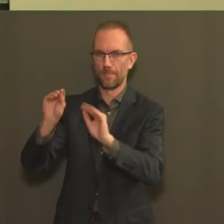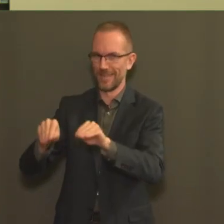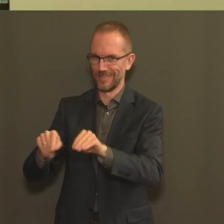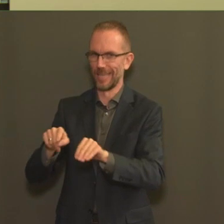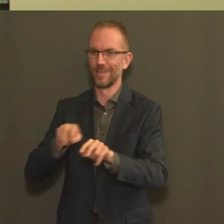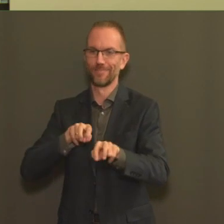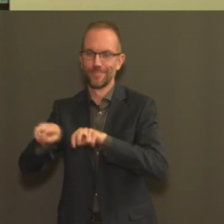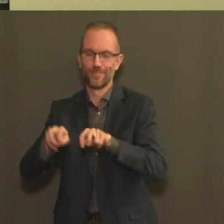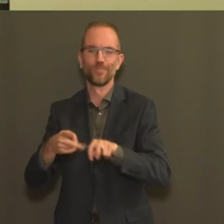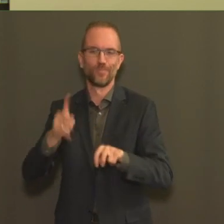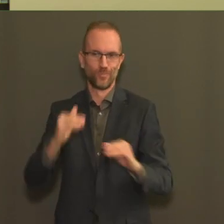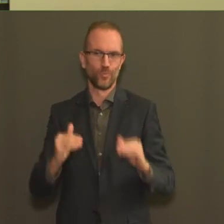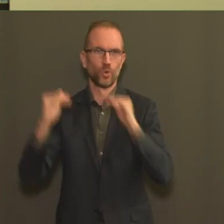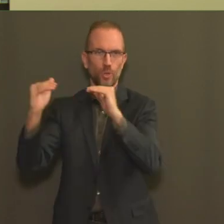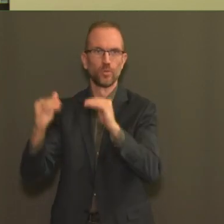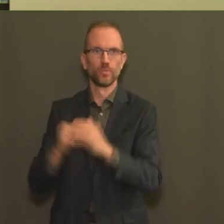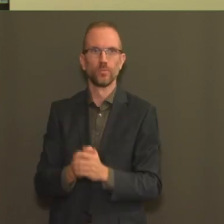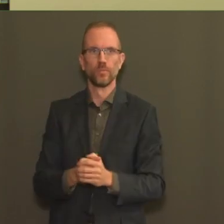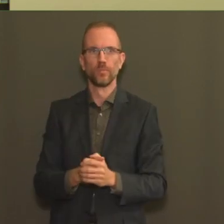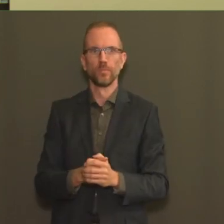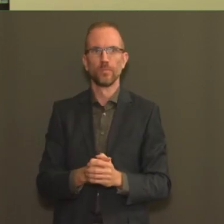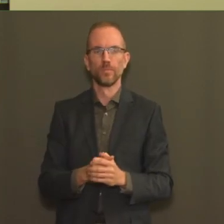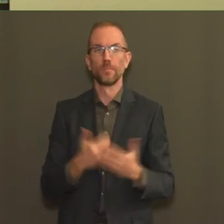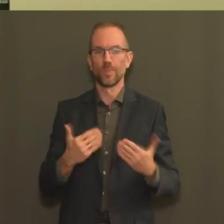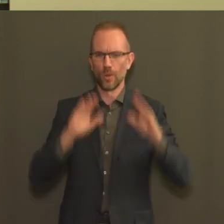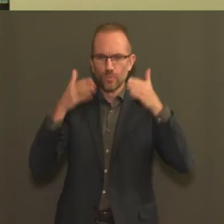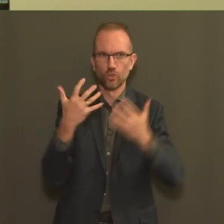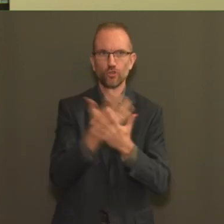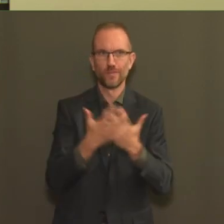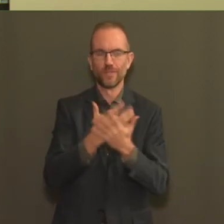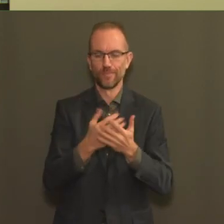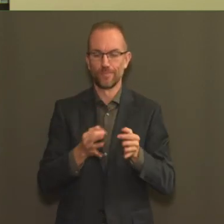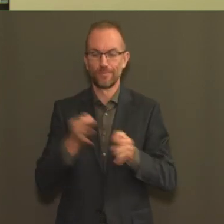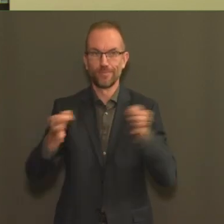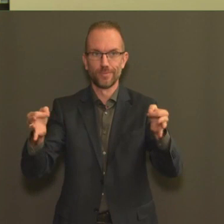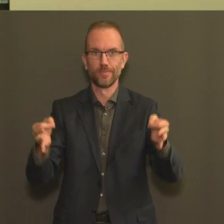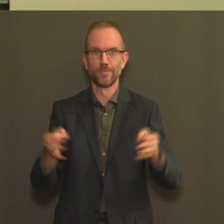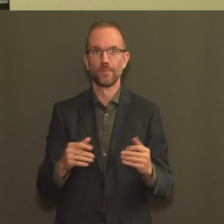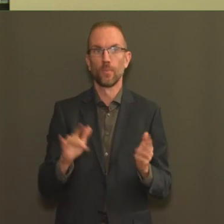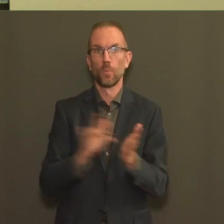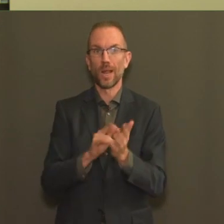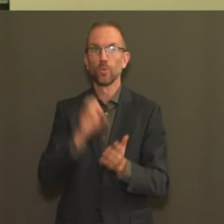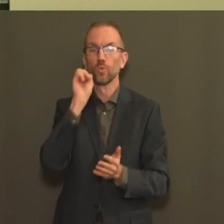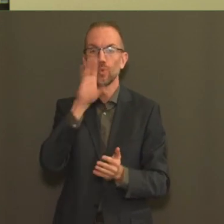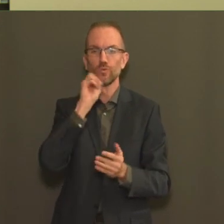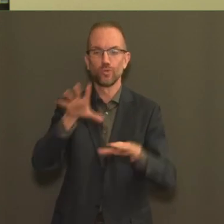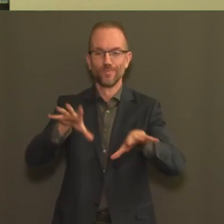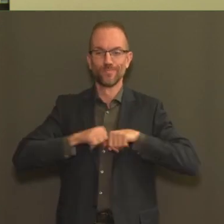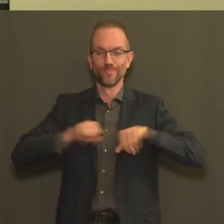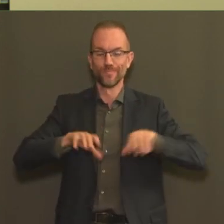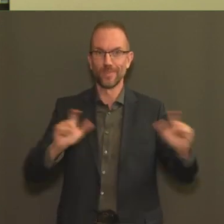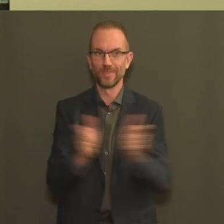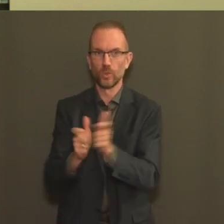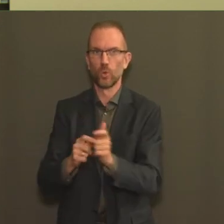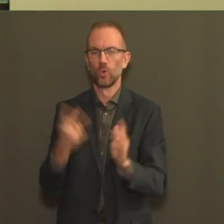aux chiffres épidémiologiques, nous avons eu en moyenne 2120 nouvelles infections par jour, ce qui représente, on l'a dit, une